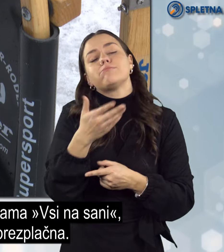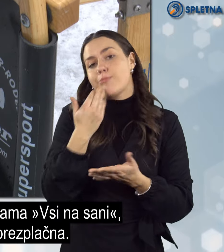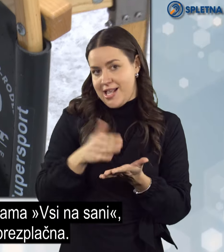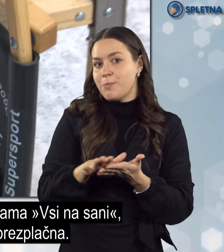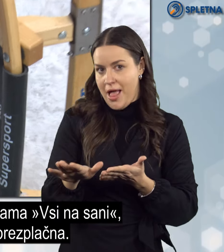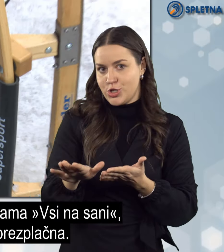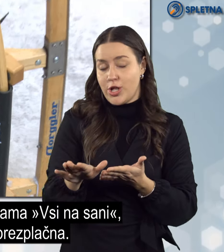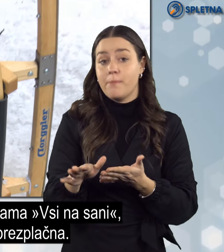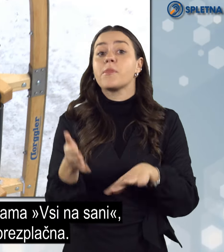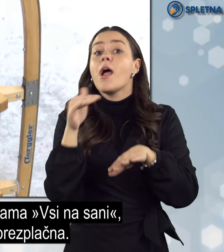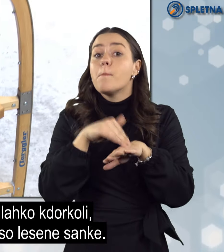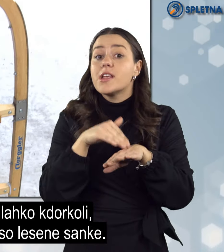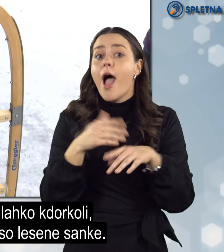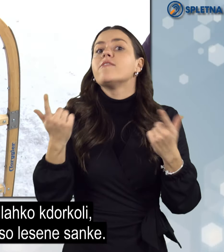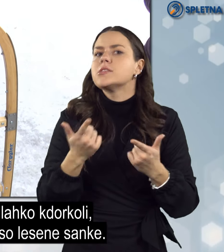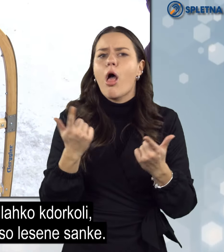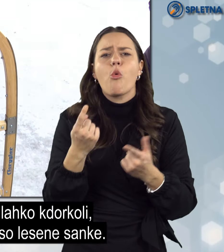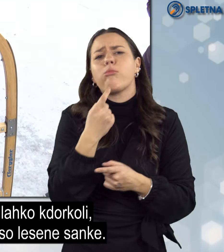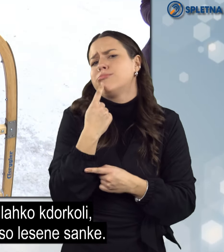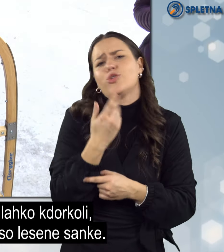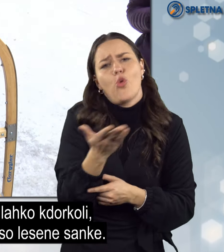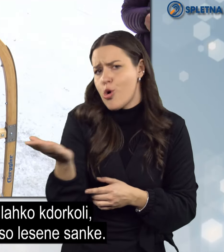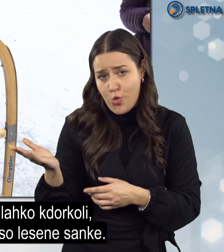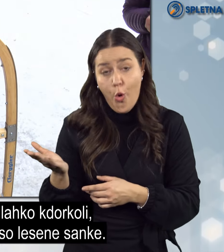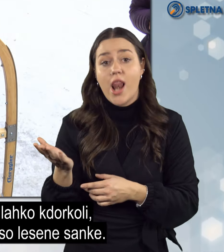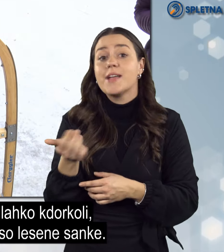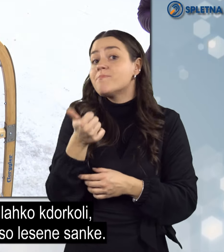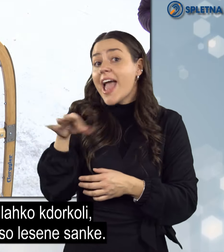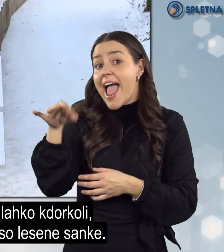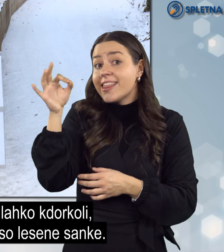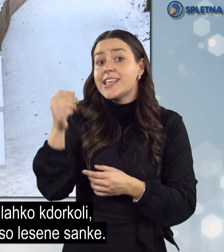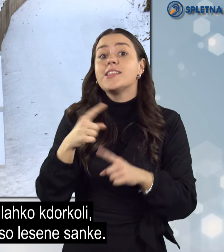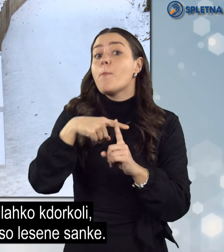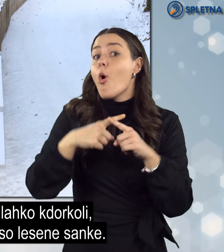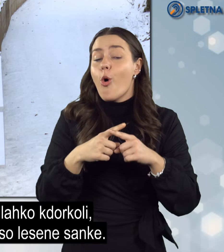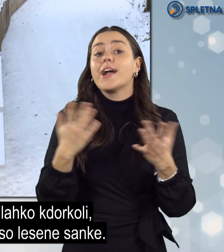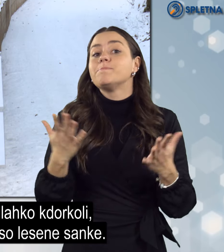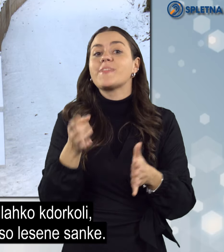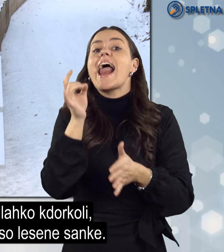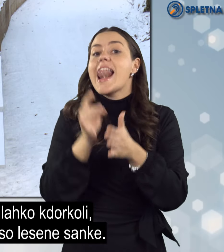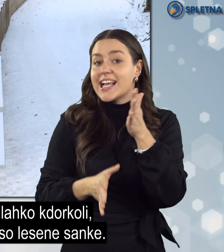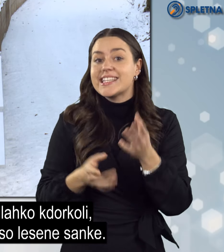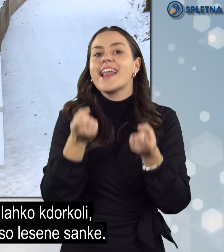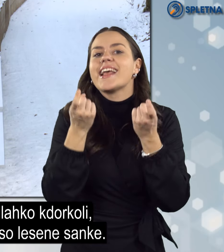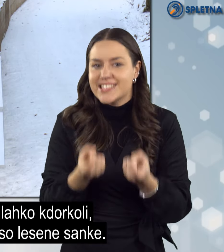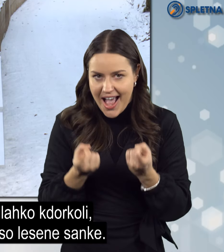ki so brezplačna. Prijavi se lahko kdorkoli. Edini pogoj so lesene sanke.